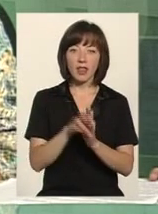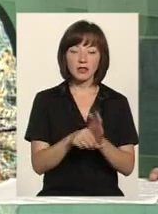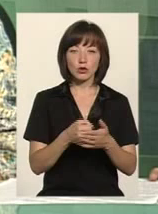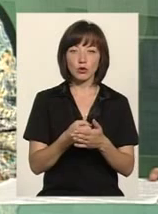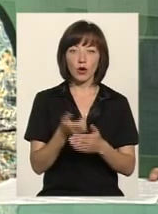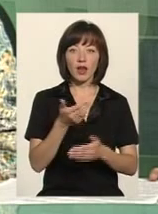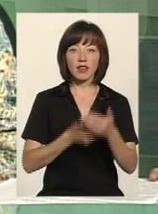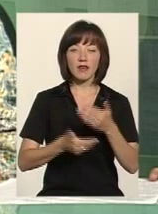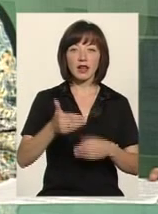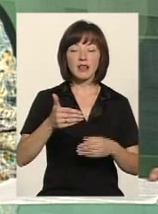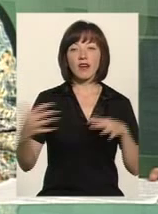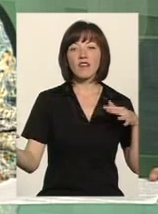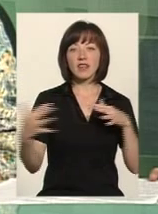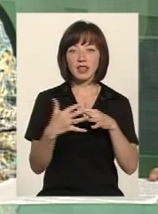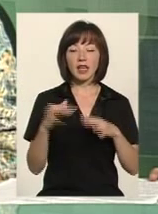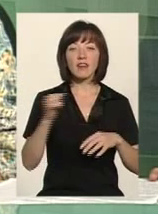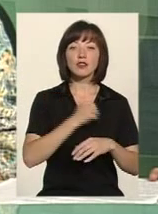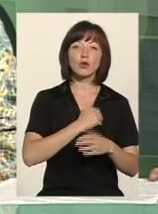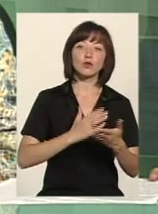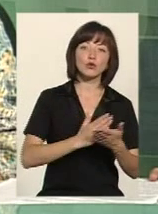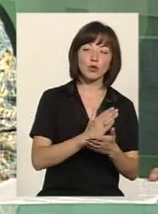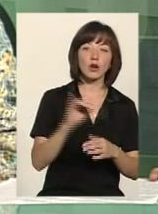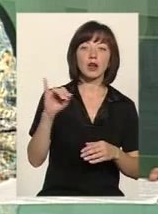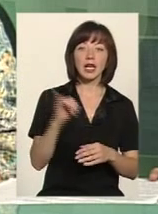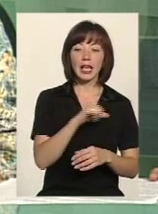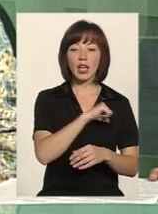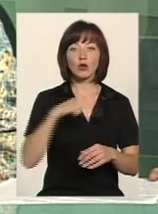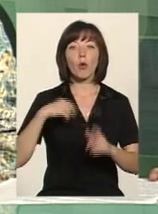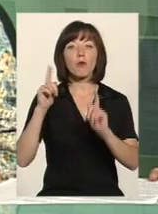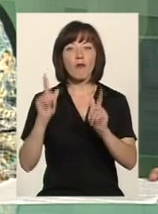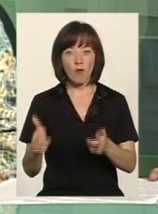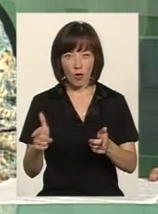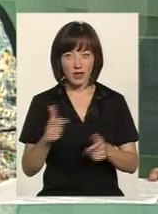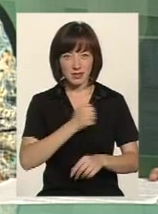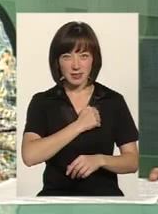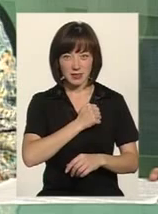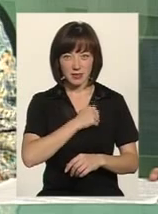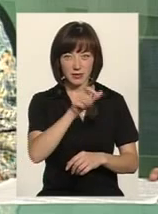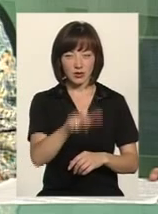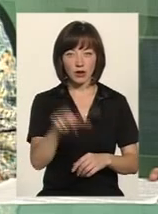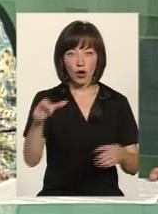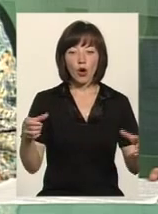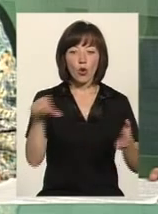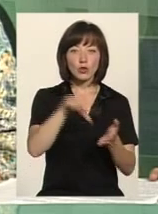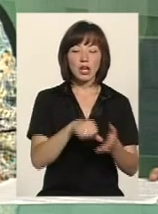війні також і військовослужбовців, і добровольців, учасників добровольських